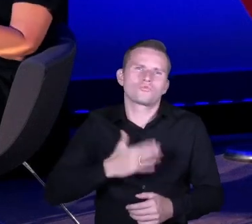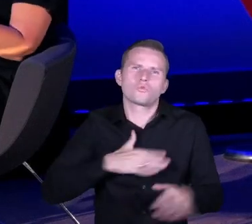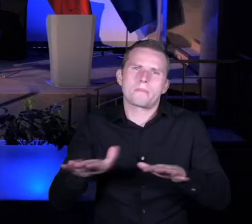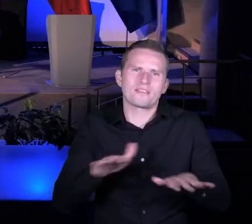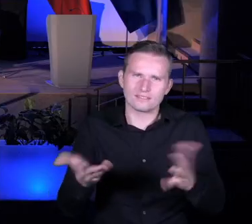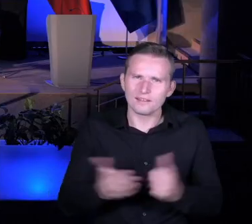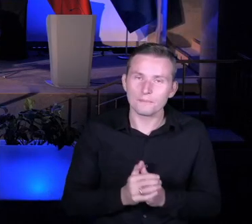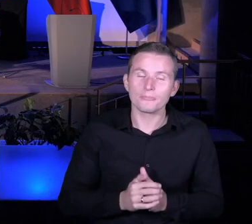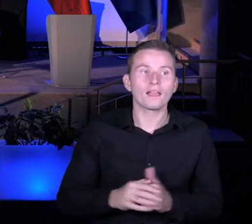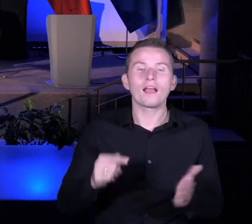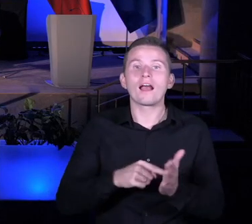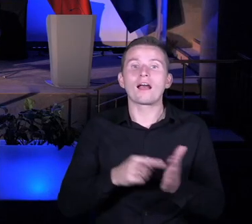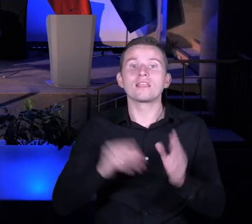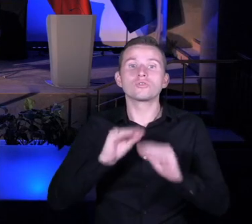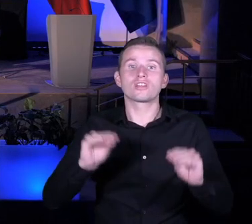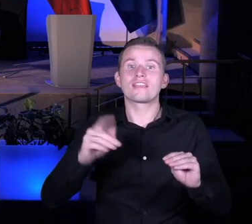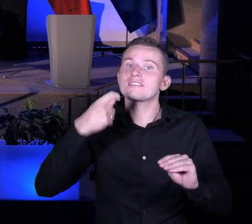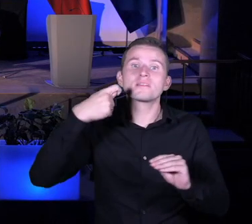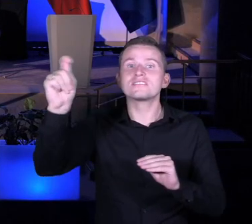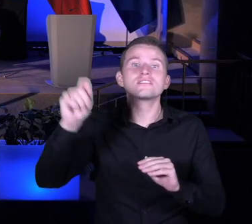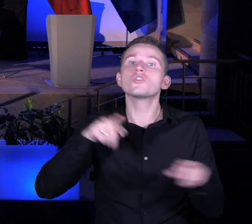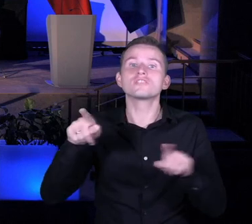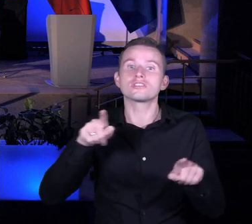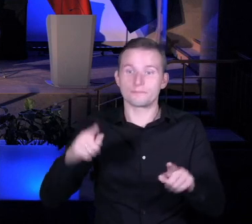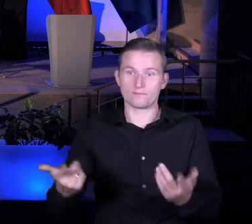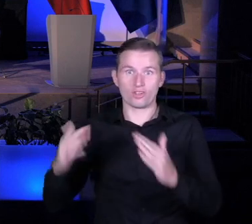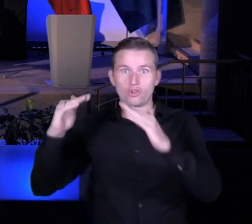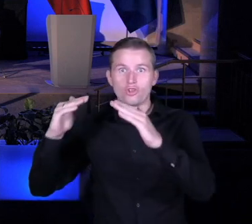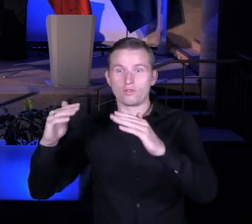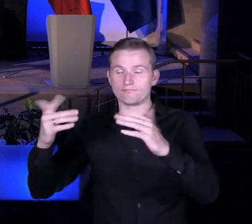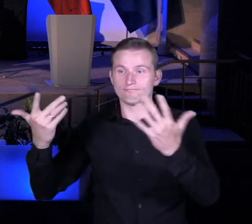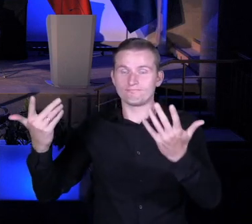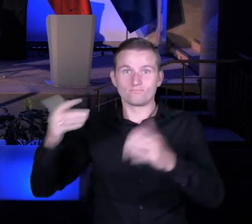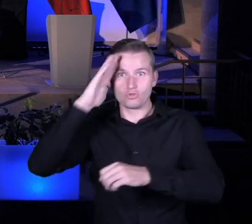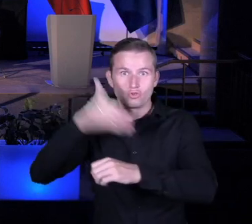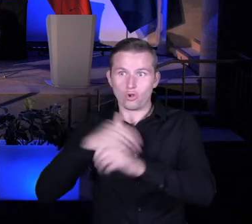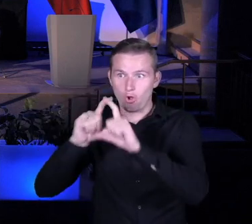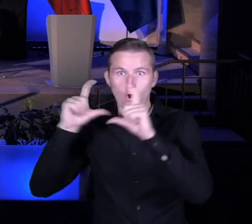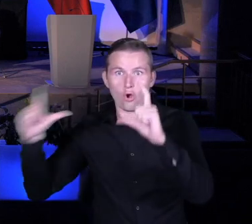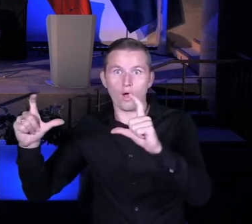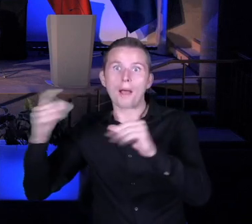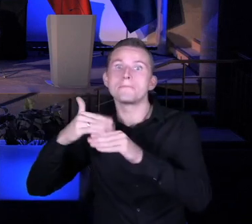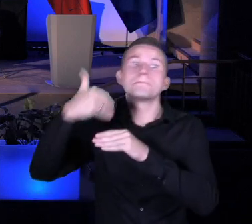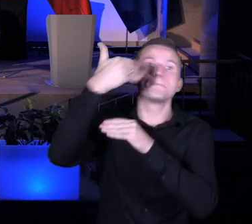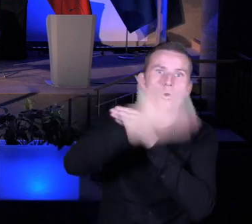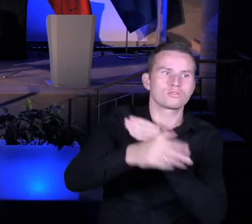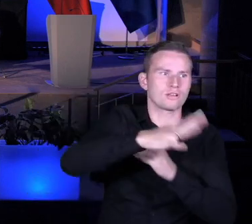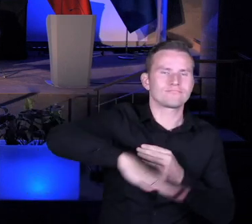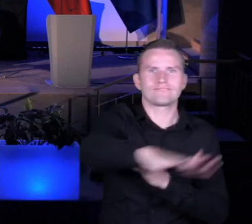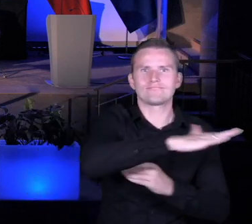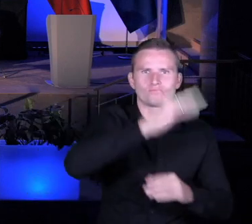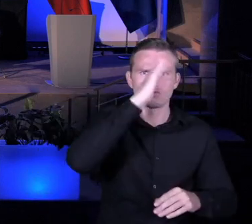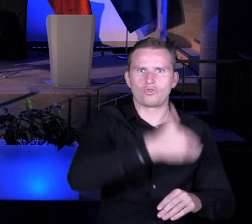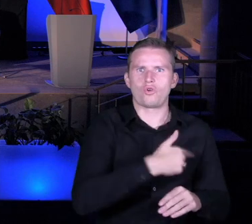ekspedycyjne właśnie polega na tym, że wychodzimy poza mury szkoły. I tam doświadczamy, tam badamy, wyciągamy wnioski,